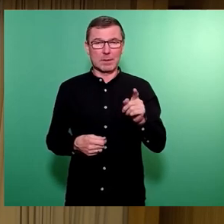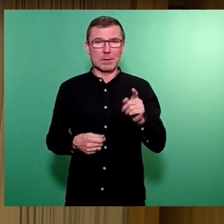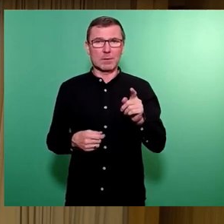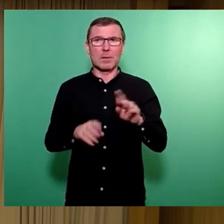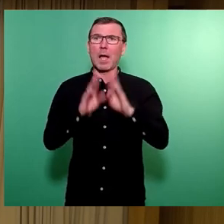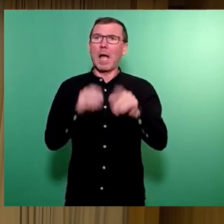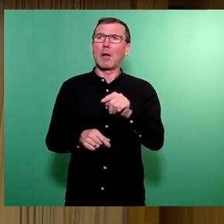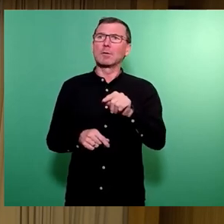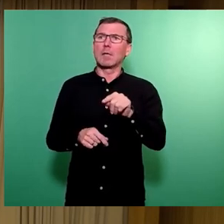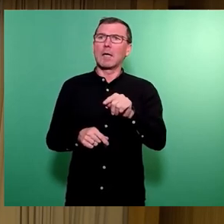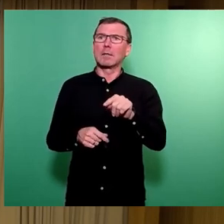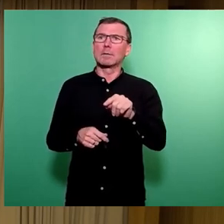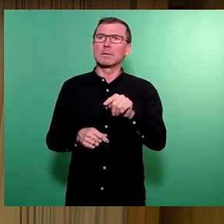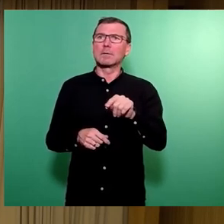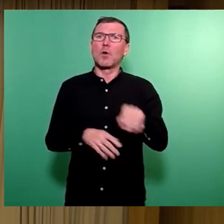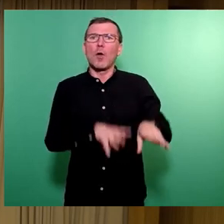gehören.